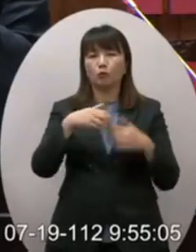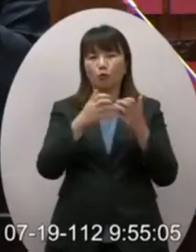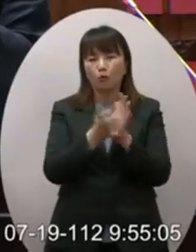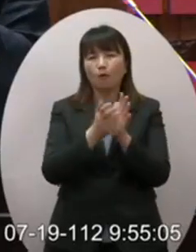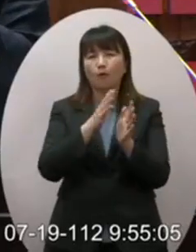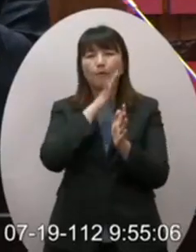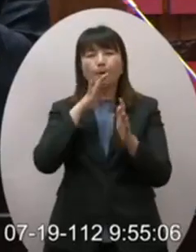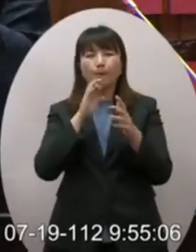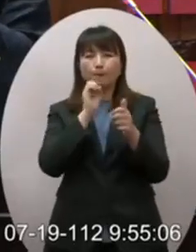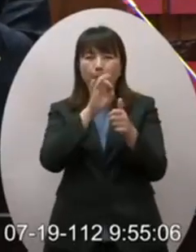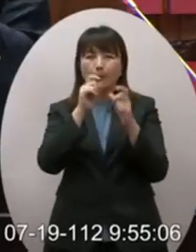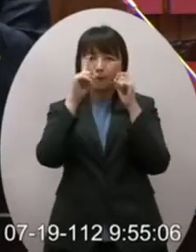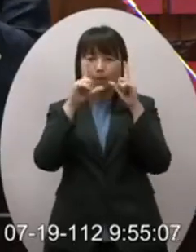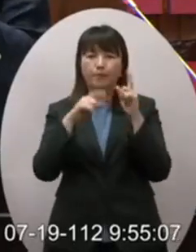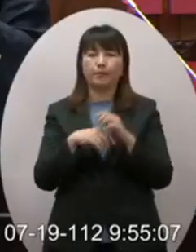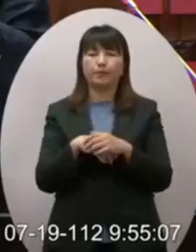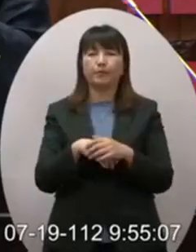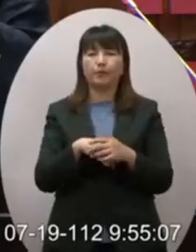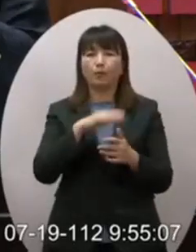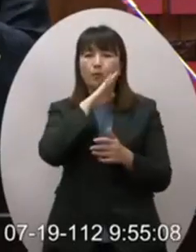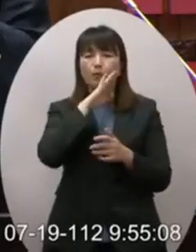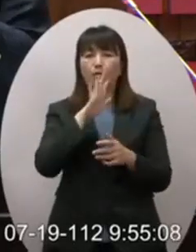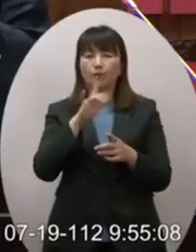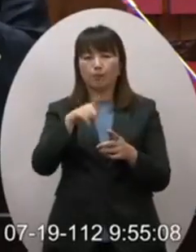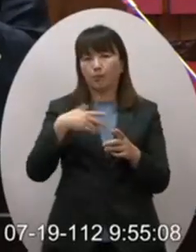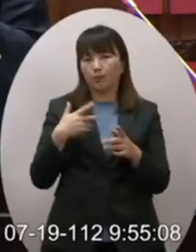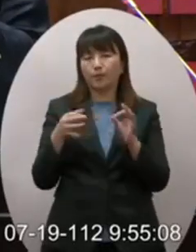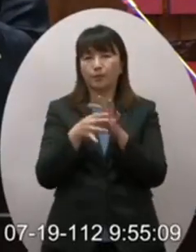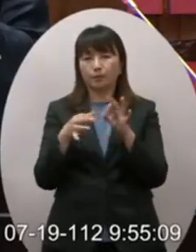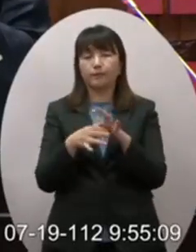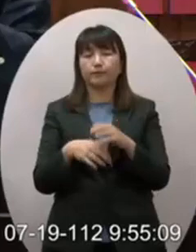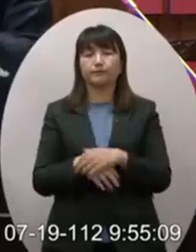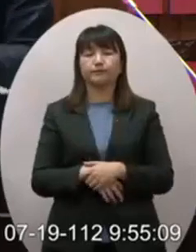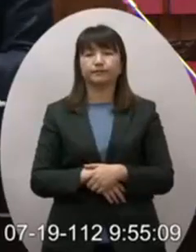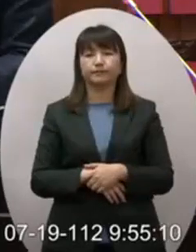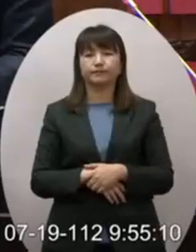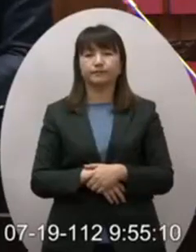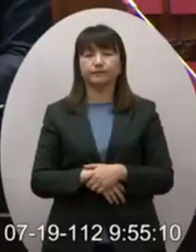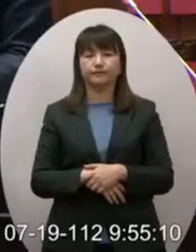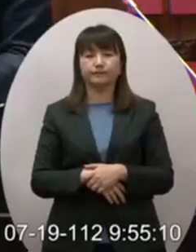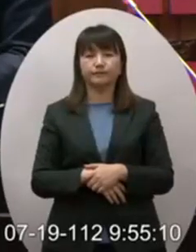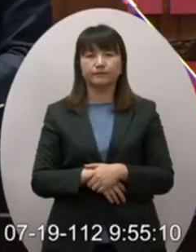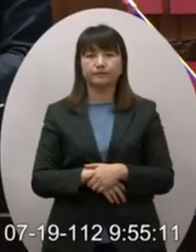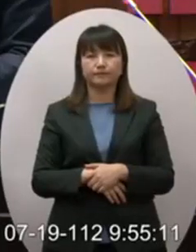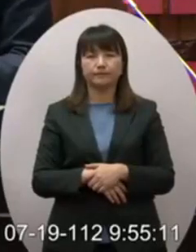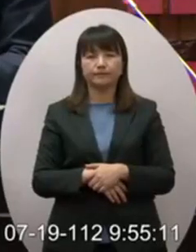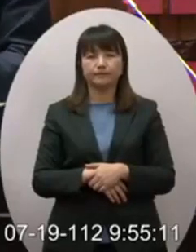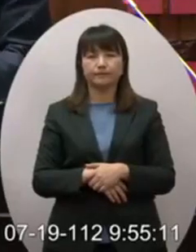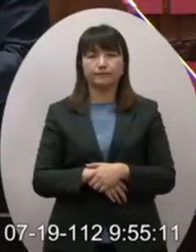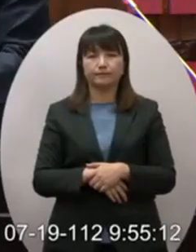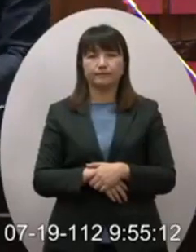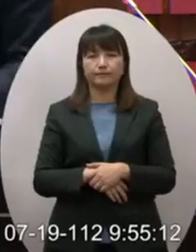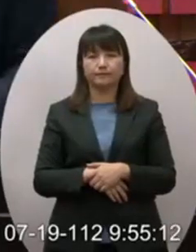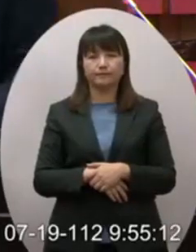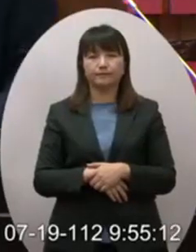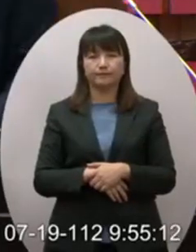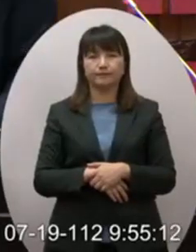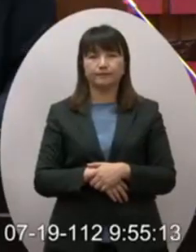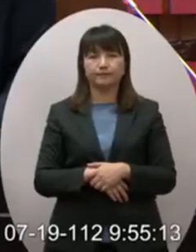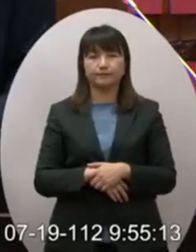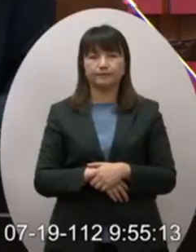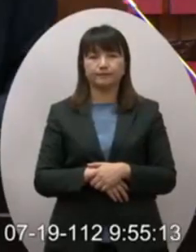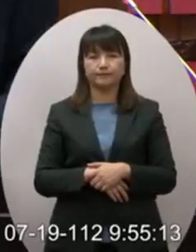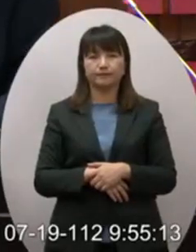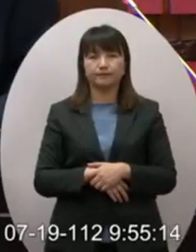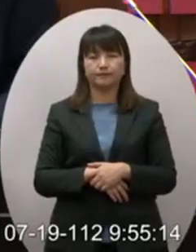長一直在提醒你啦對啦你不知道沒有關係但是我跟你講沒有因為這一個看市場的開放是沒有關係現在